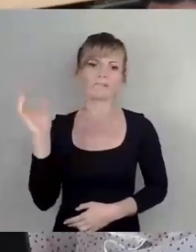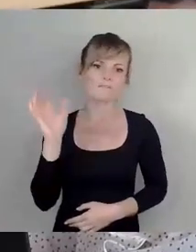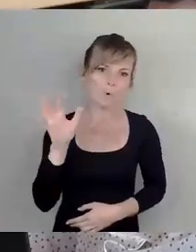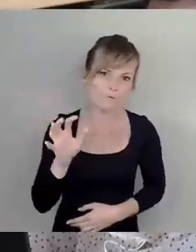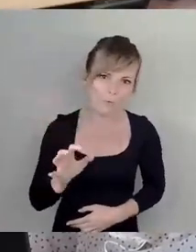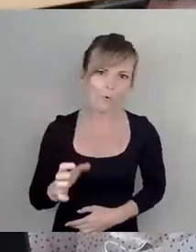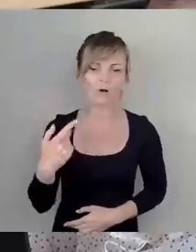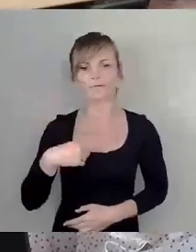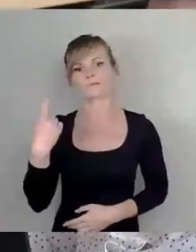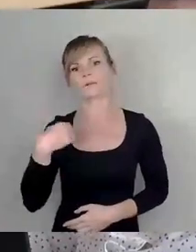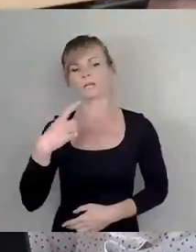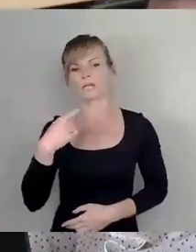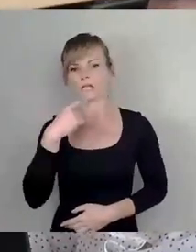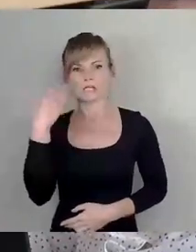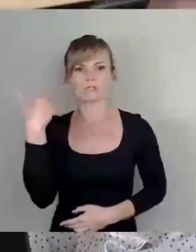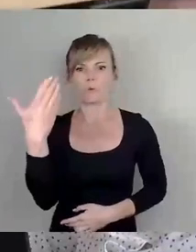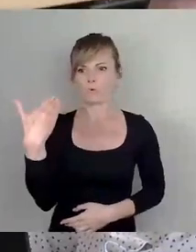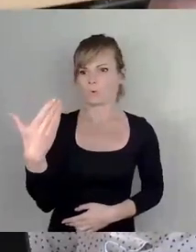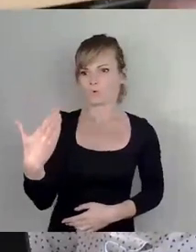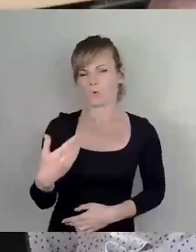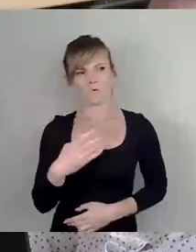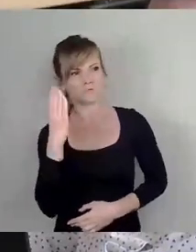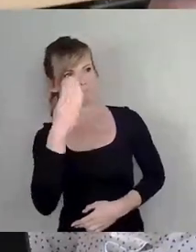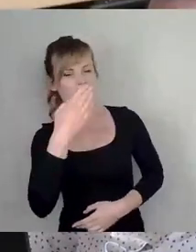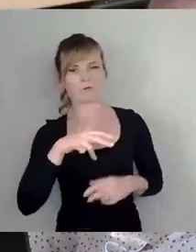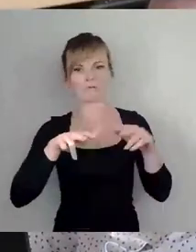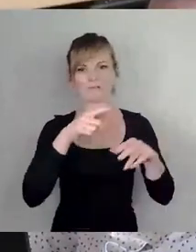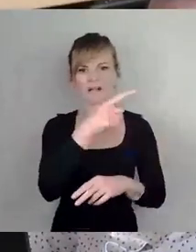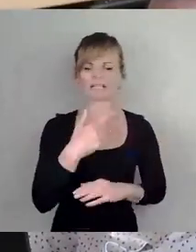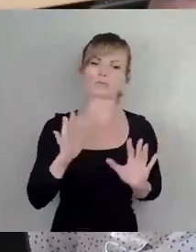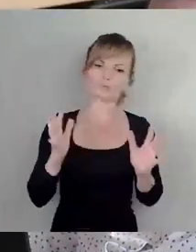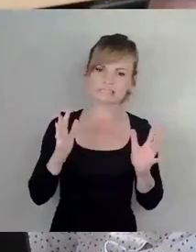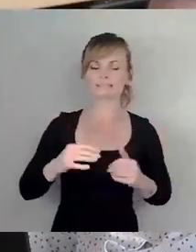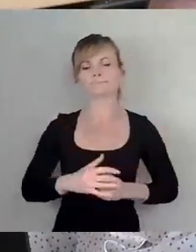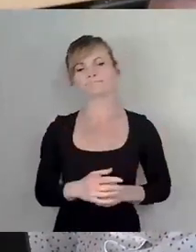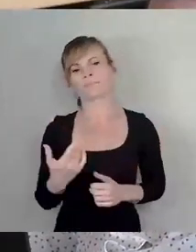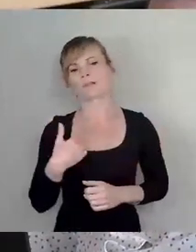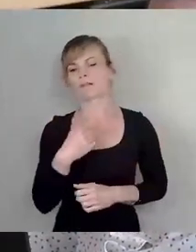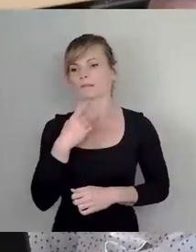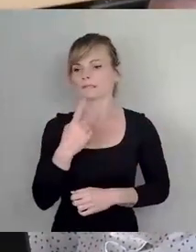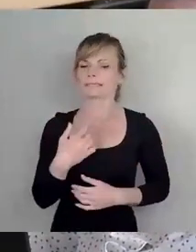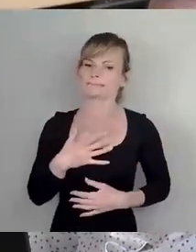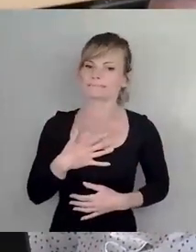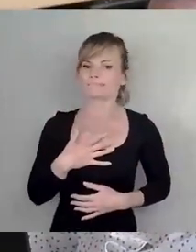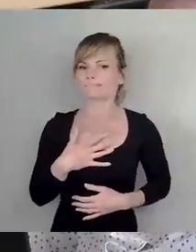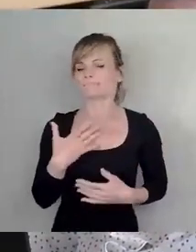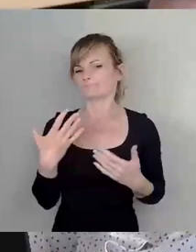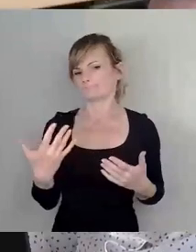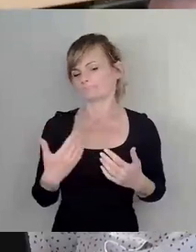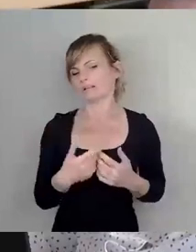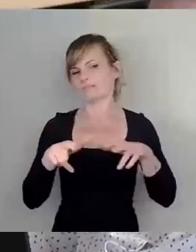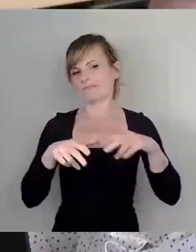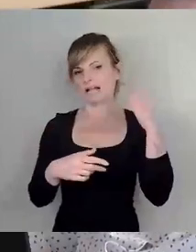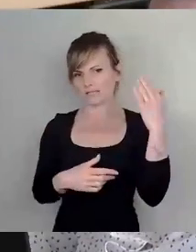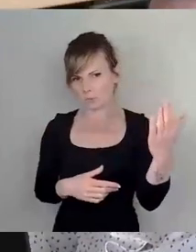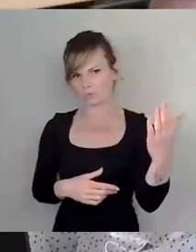Behauptungen aufgestellt in Richtung Verwaltung. Und da fände ich es schon angezeigt, wenn die Verwaltung, also Frau